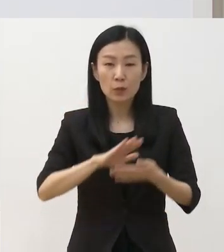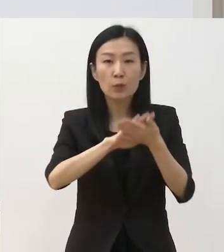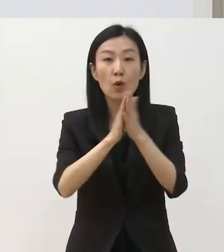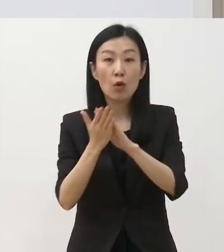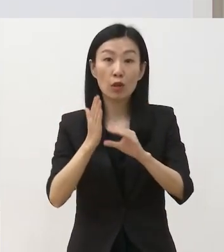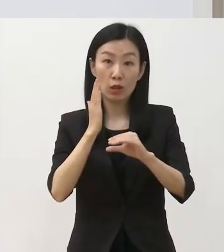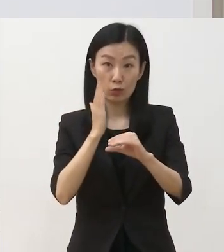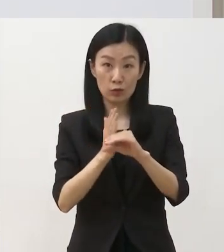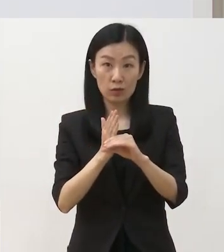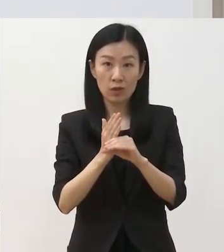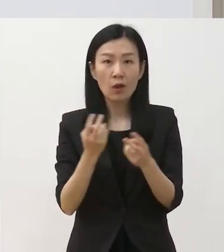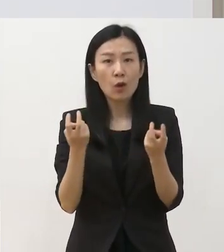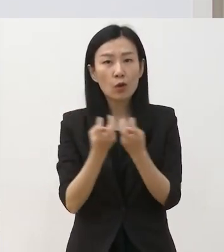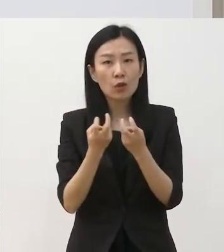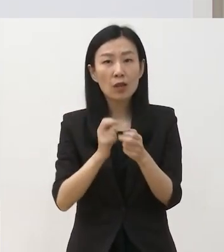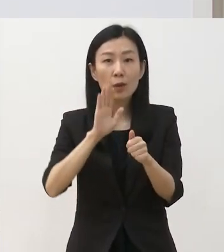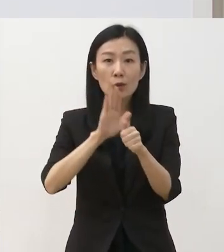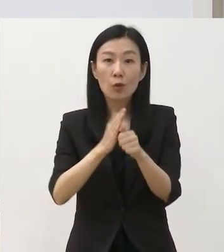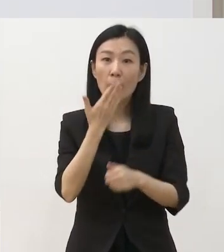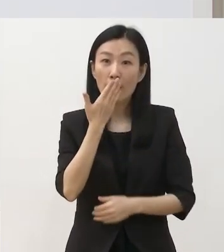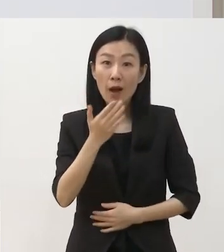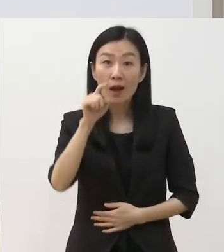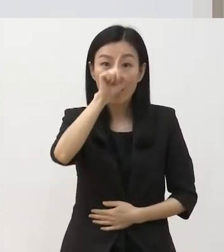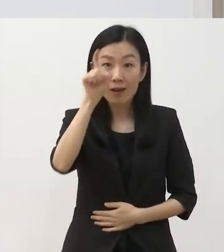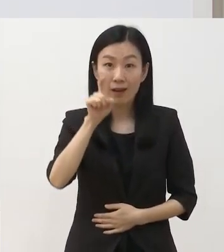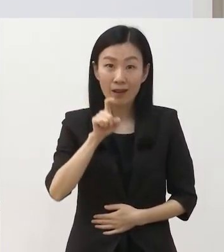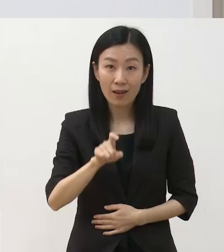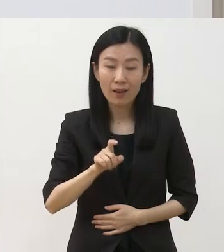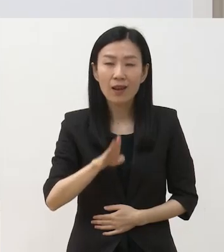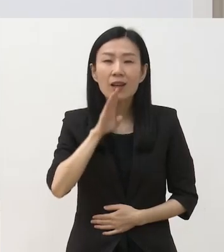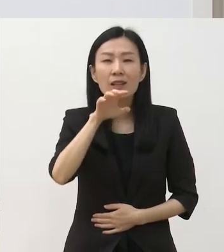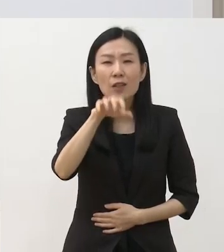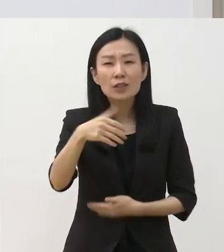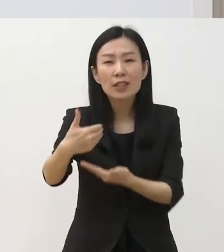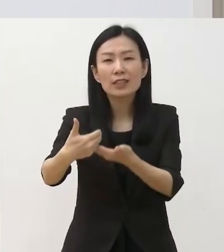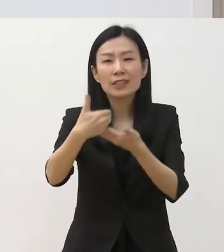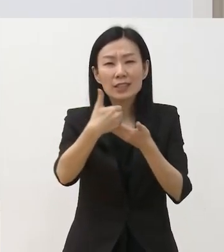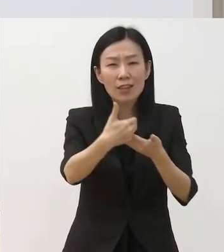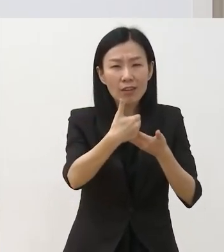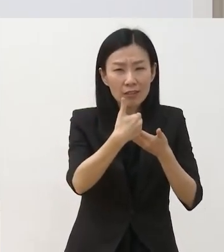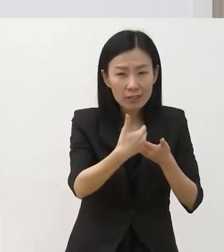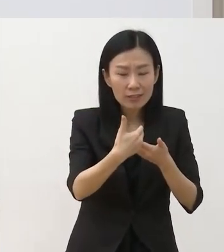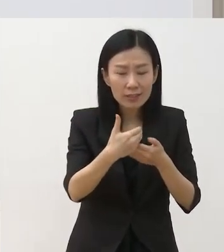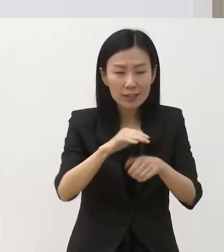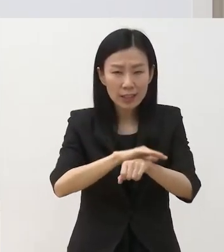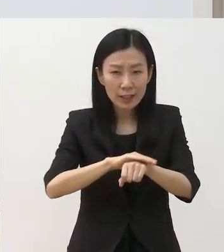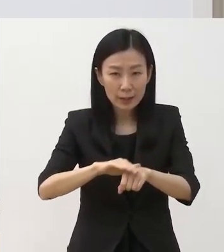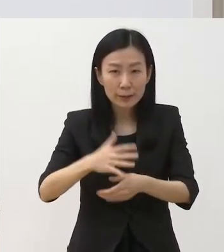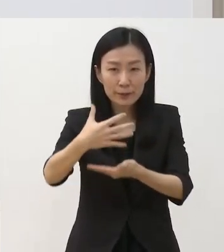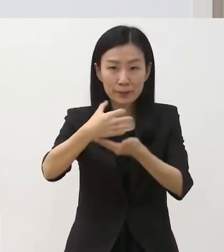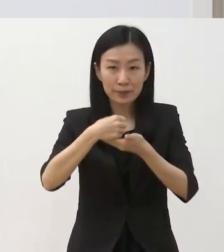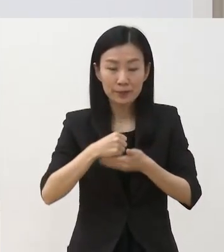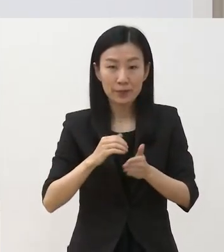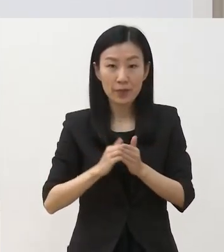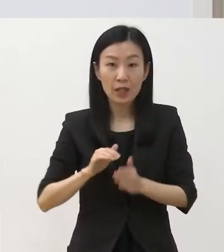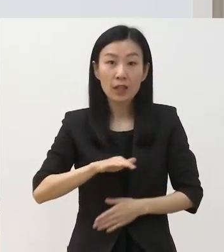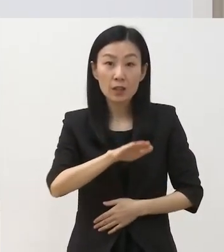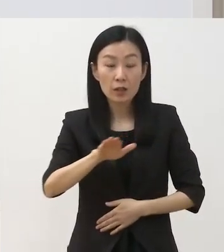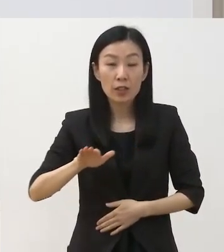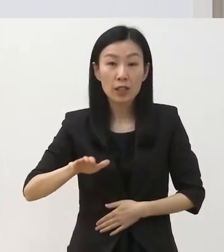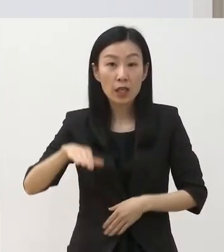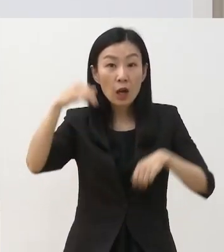어떻게 하면 도움이 될지 현장의 의견을 수렴했습니다 우리 공연계가